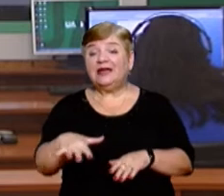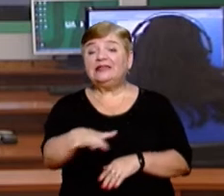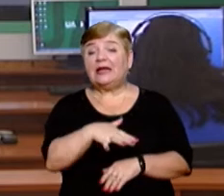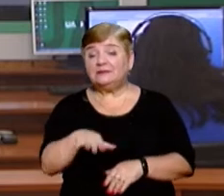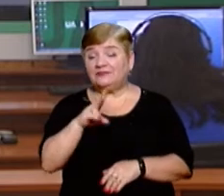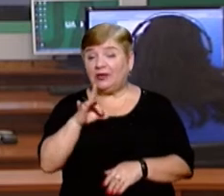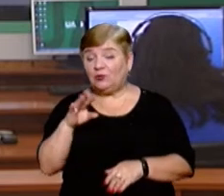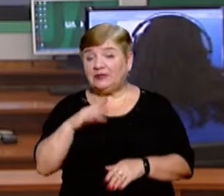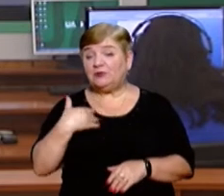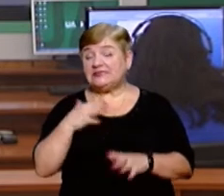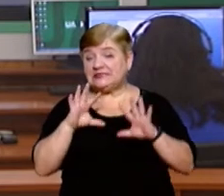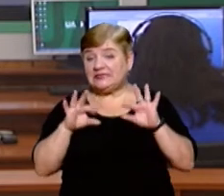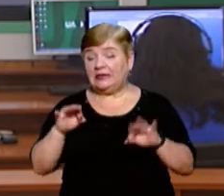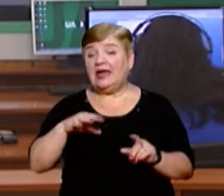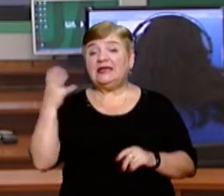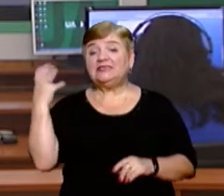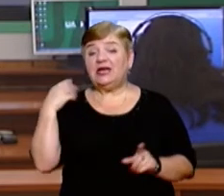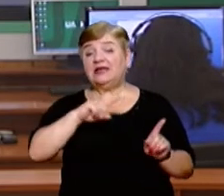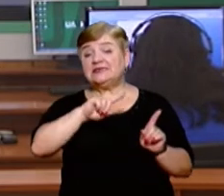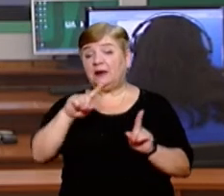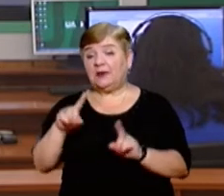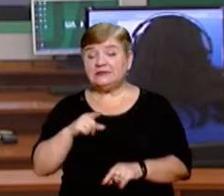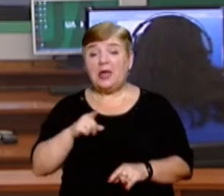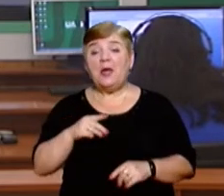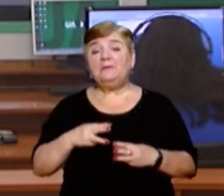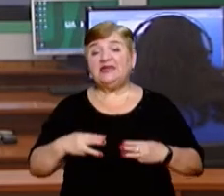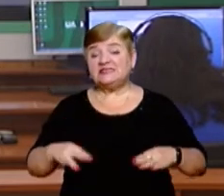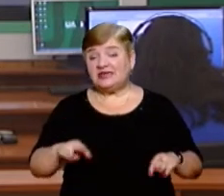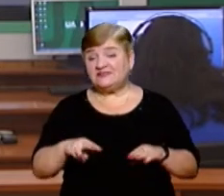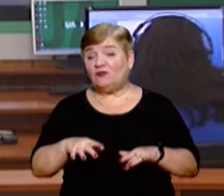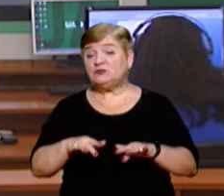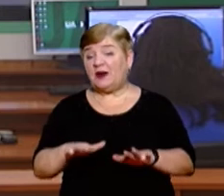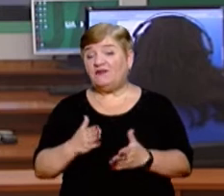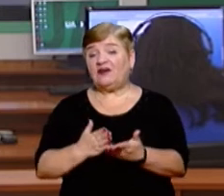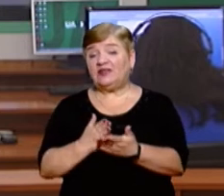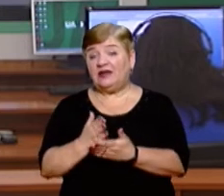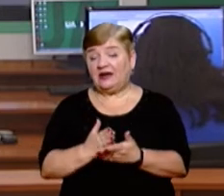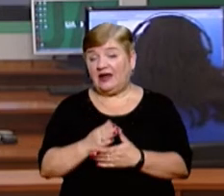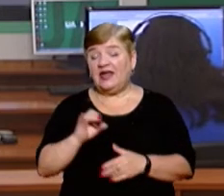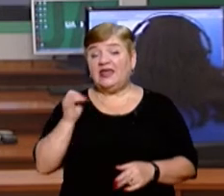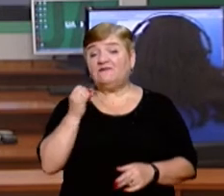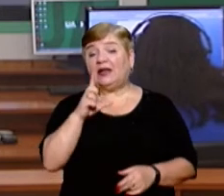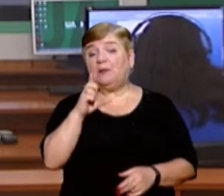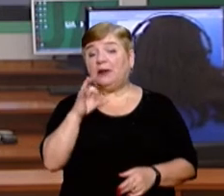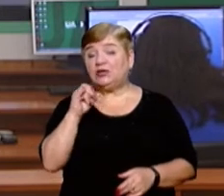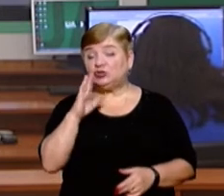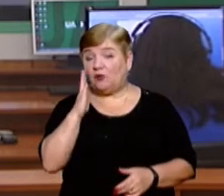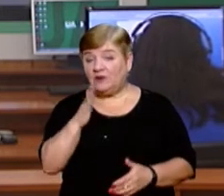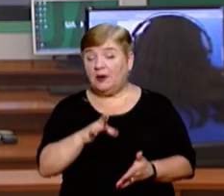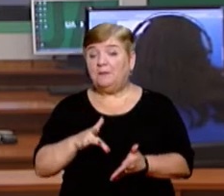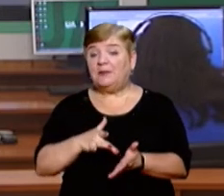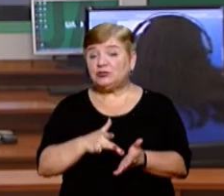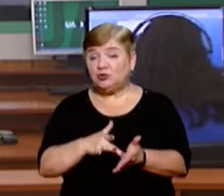Про це сьогодні розповів начальник Закарпатського відділу Міністерства у справах ветеранів Іван Балашов. За його словами, маршрут